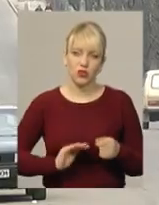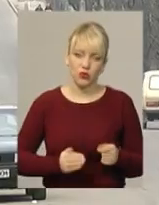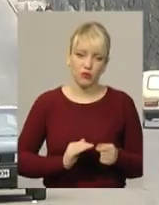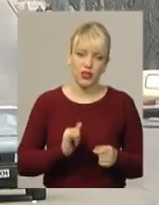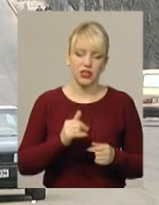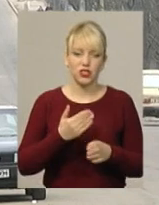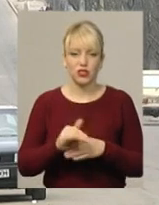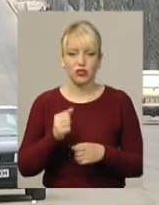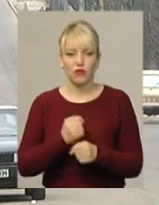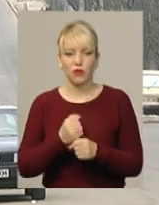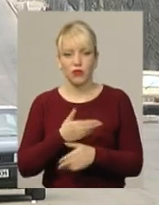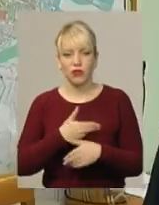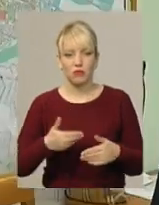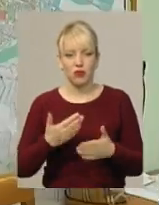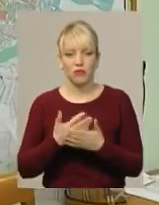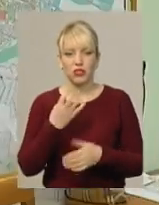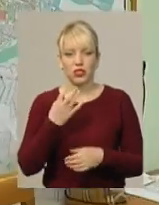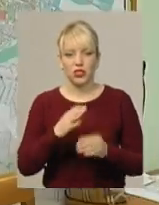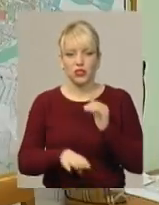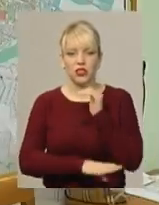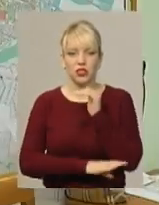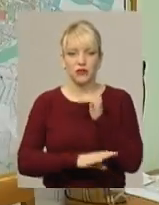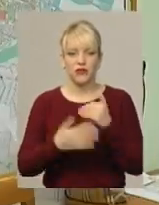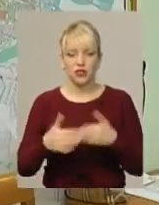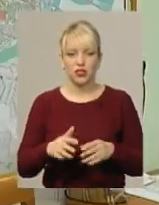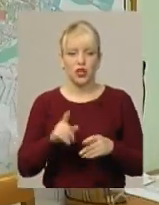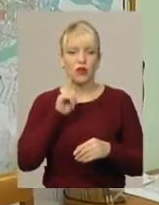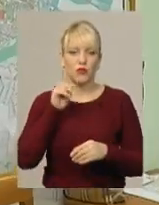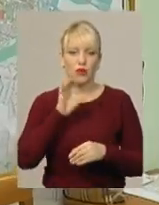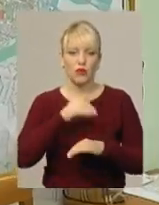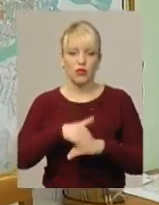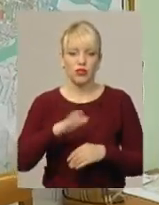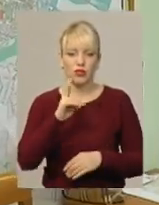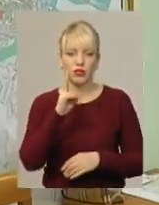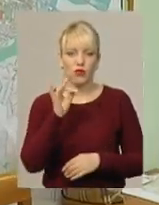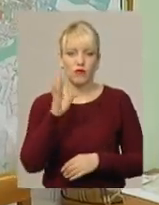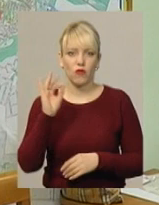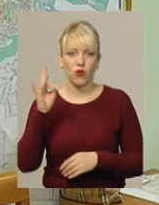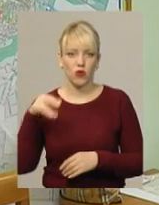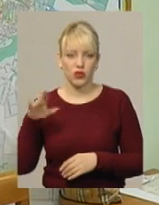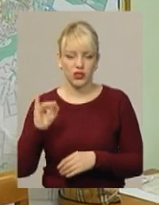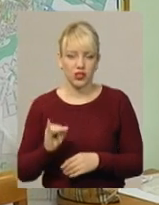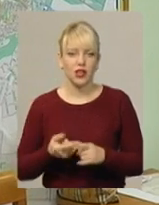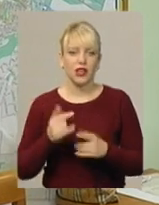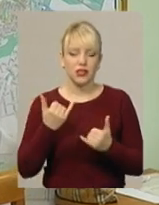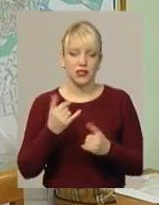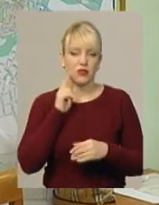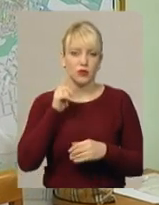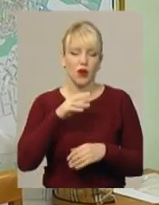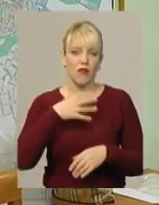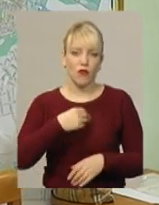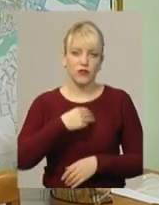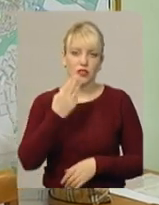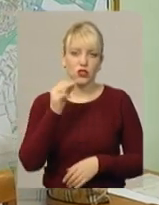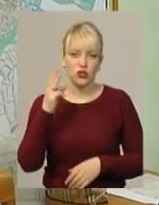робили ми. Близько 400 дерев вже омолодили по вулиці Сковороди. Зараз омолоджуємо по Львівському